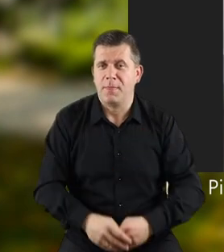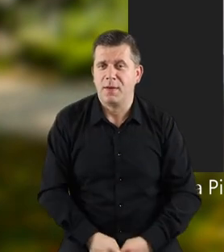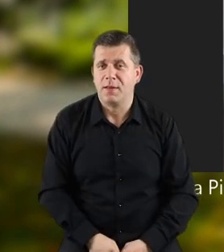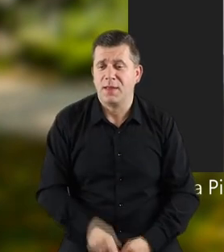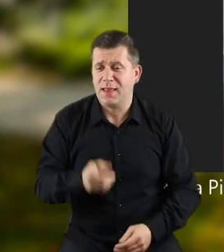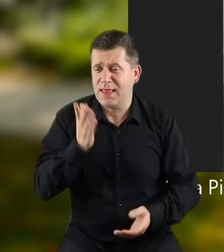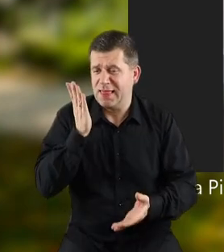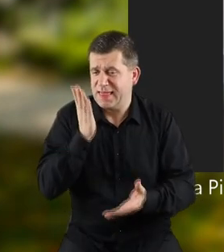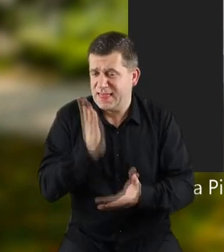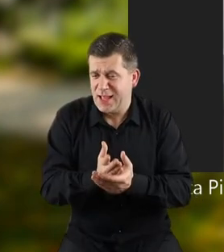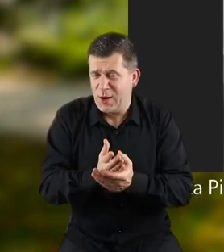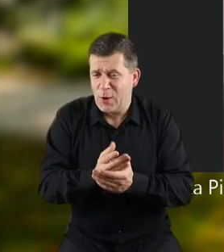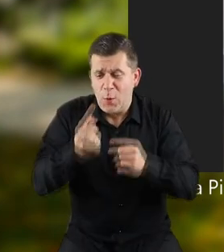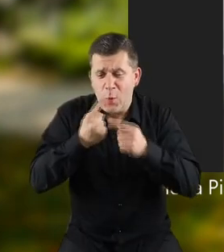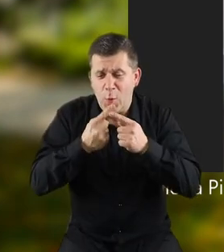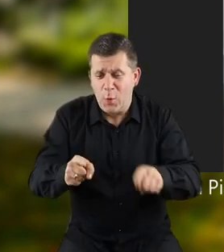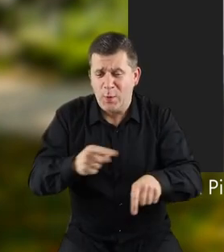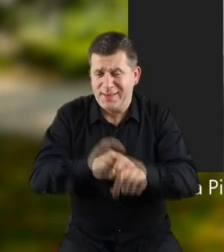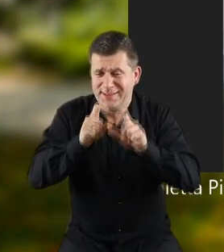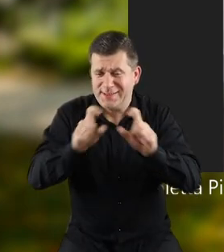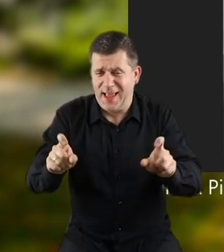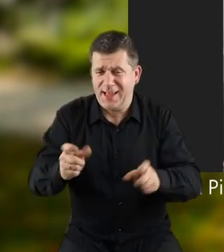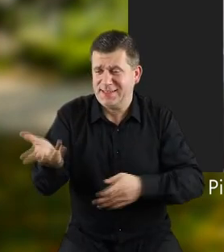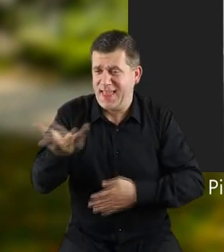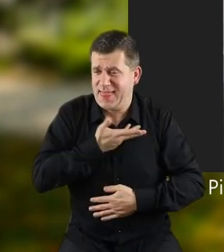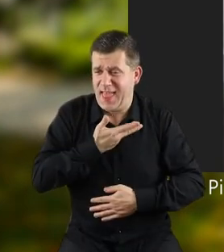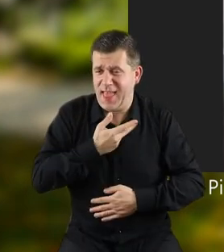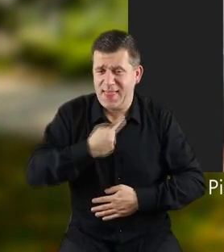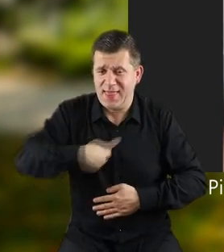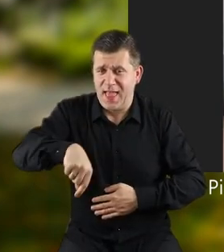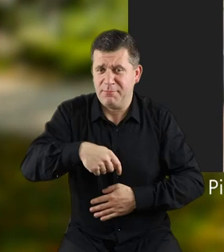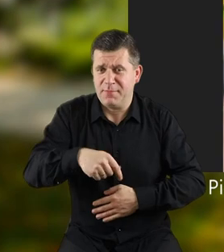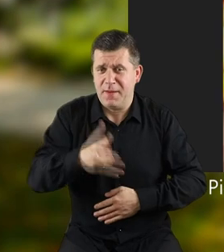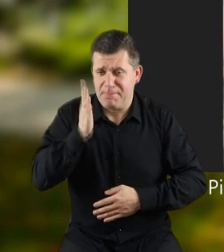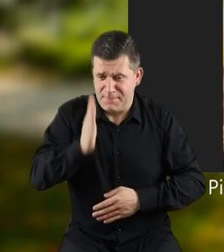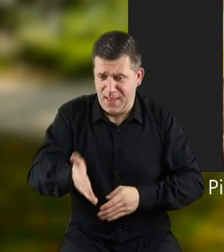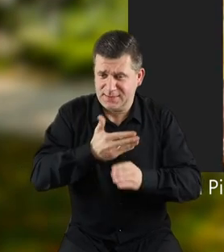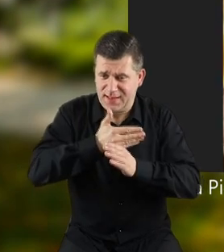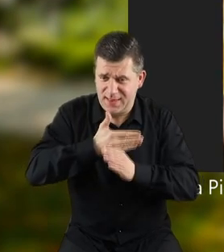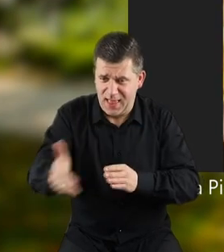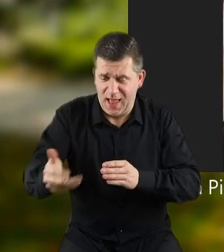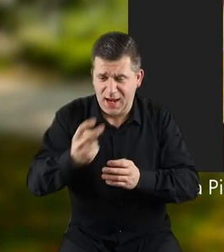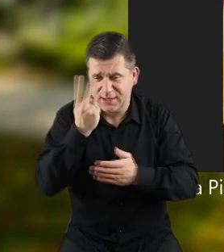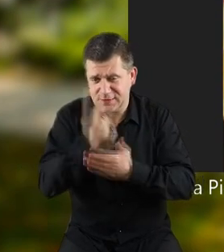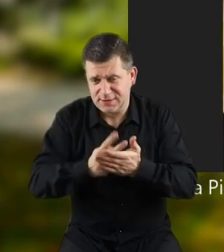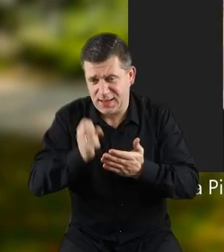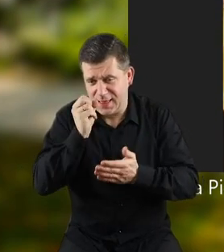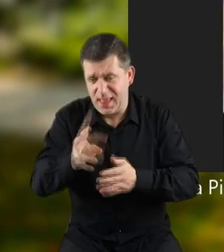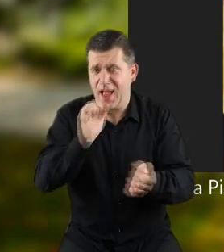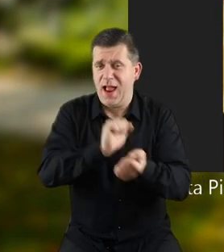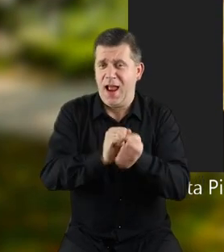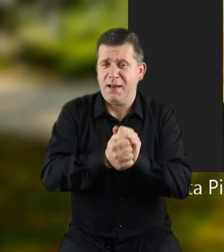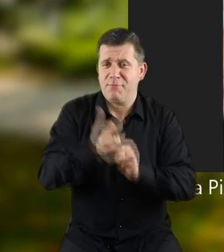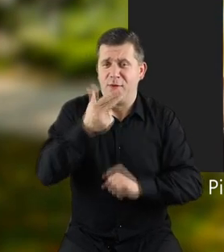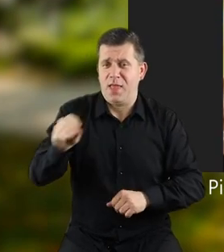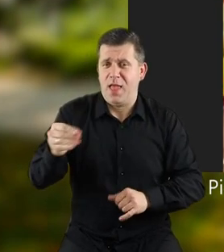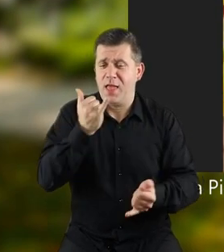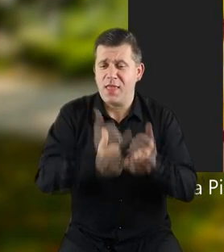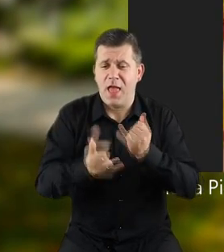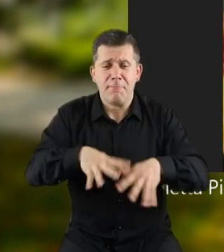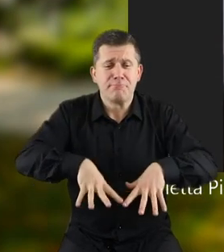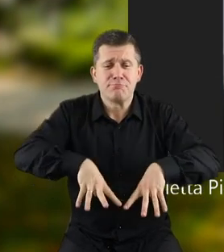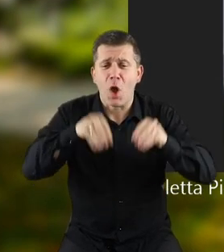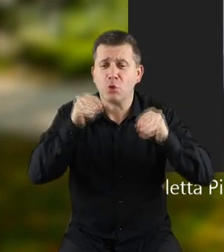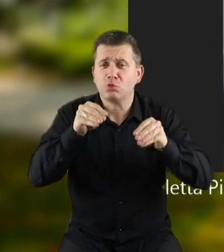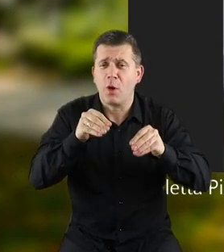siedem, osiem. Tylko tak krótki czas dajecie nam, czy będziecie dalej książkę czytać, czy nie. I